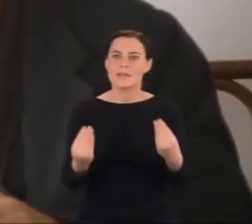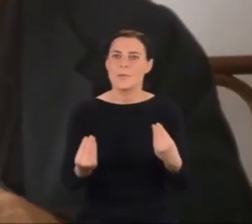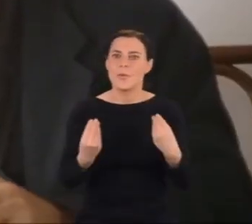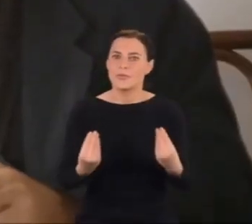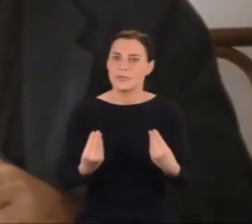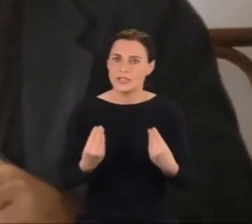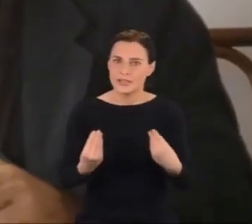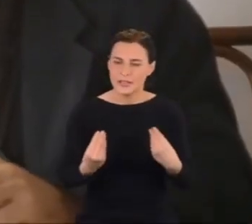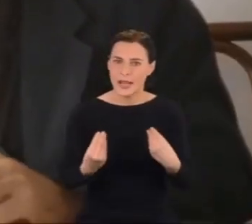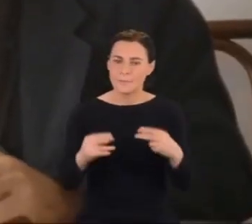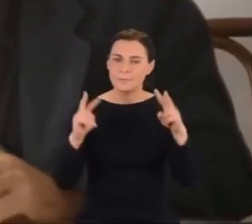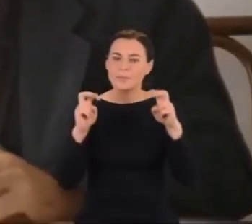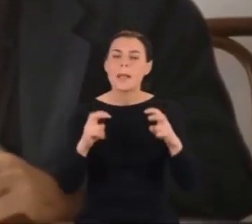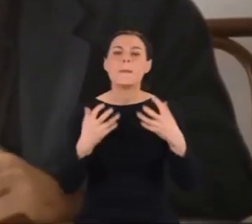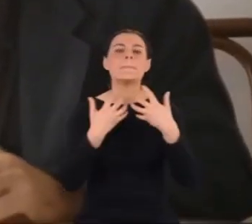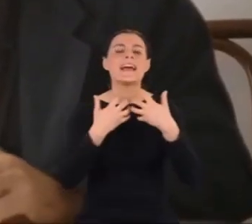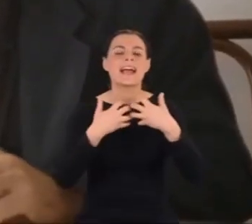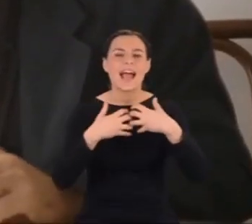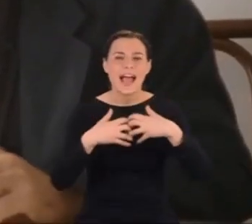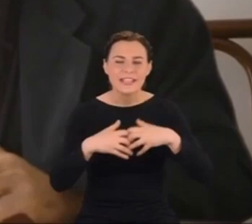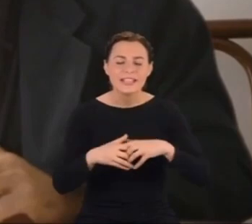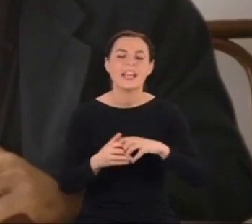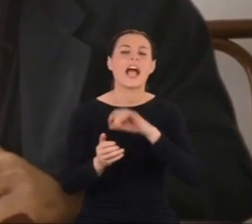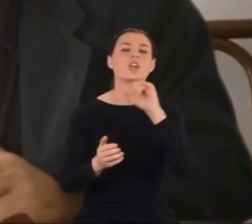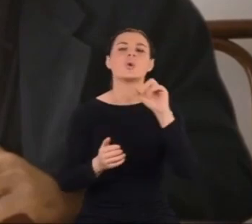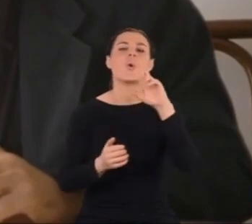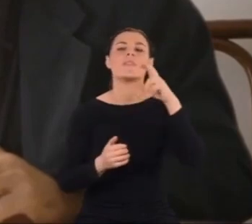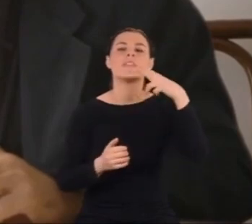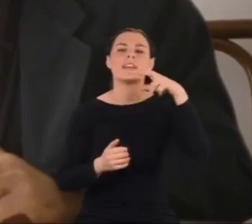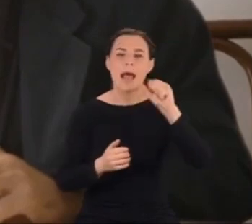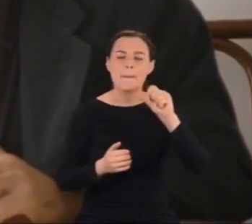mechanice jądra pierwiastka promieniotwórczego.